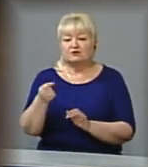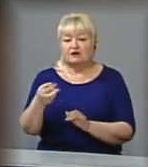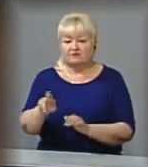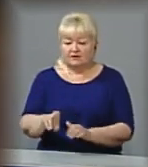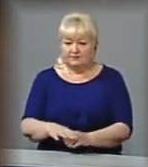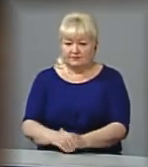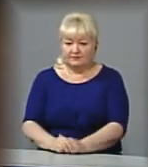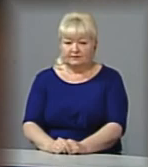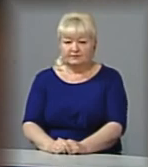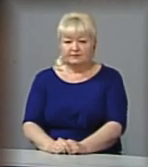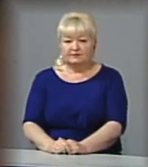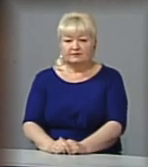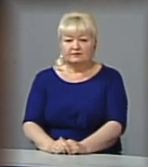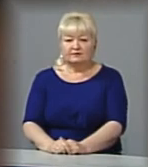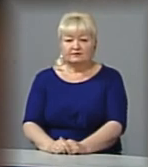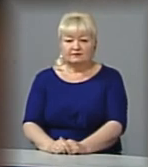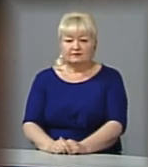Гончарук, Роман Гудь, Новини.